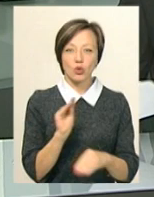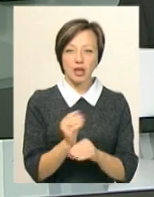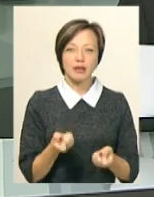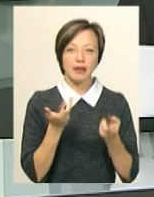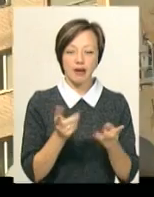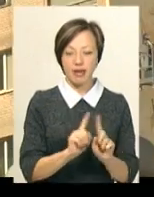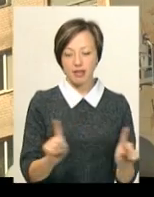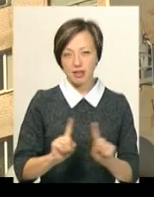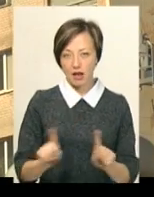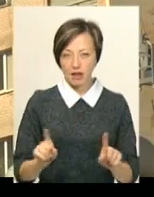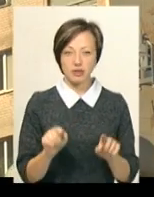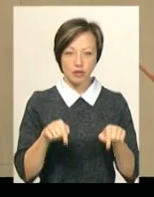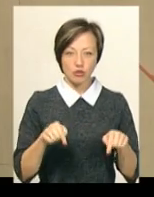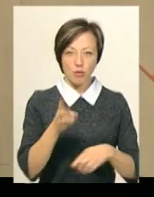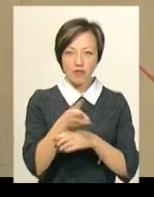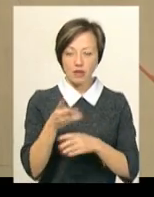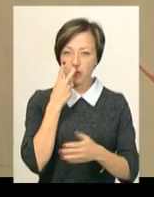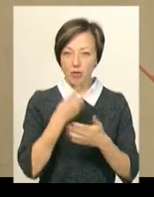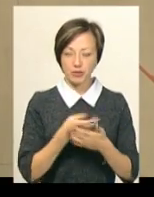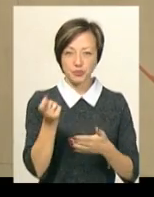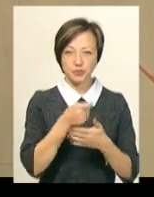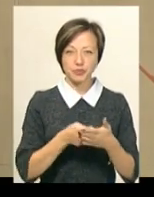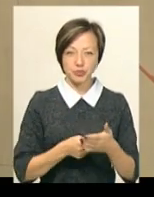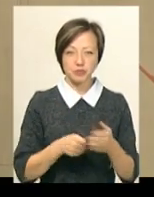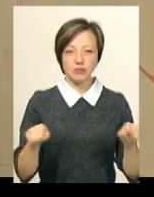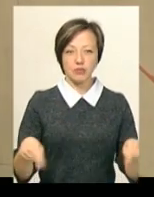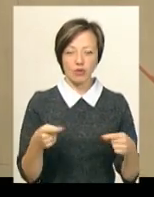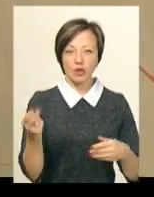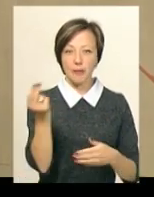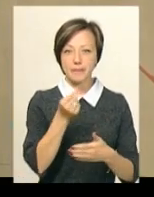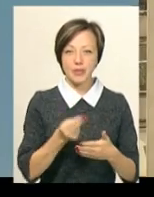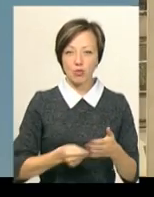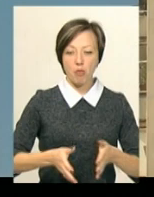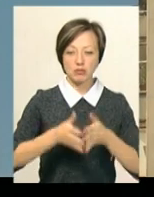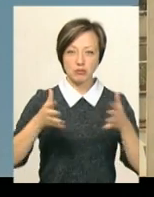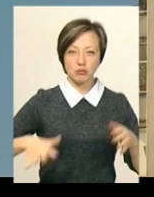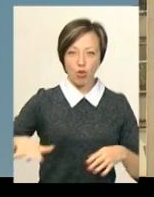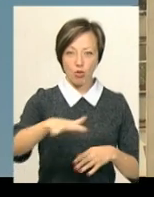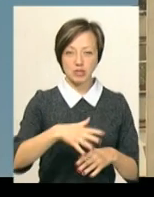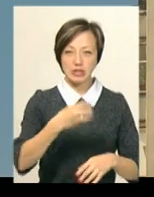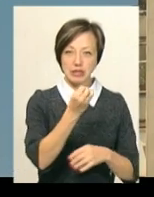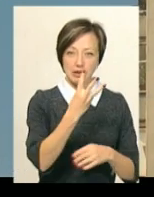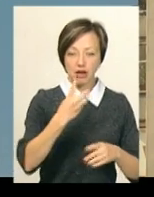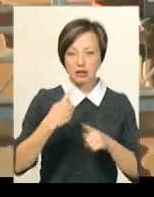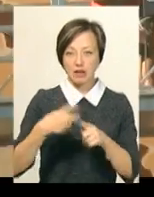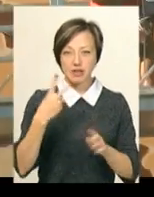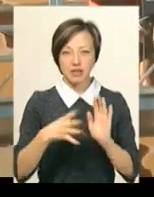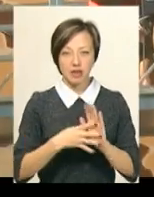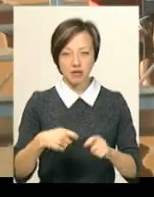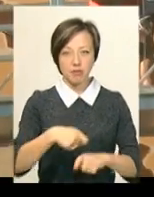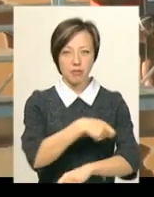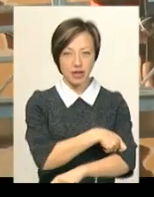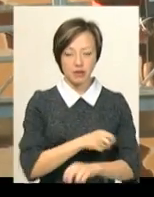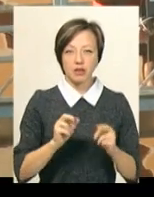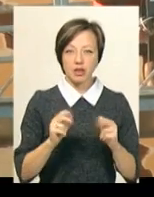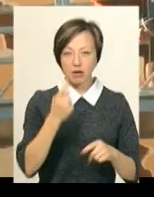кілька деталей. На цьому відео ви бачите, як художники створюють малюнок. Площа муралу 13 на 29 квадратних метрів.